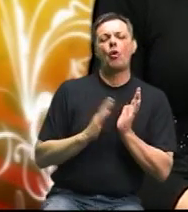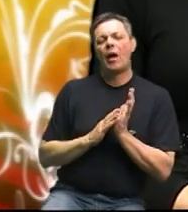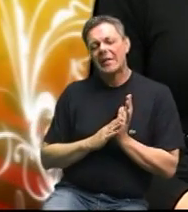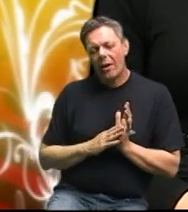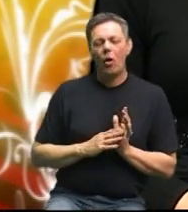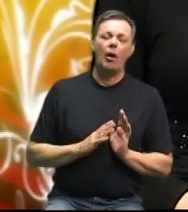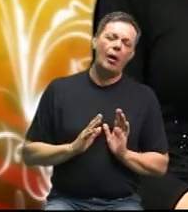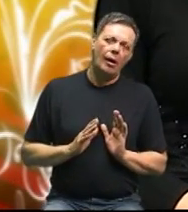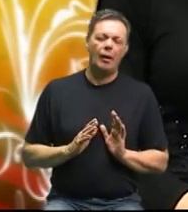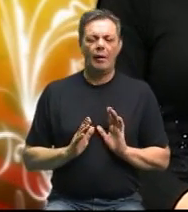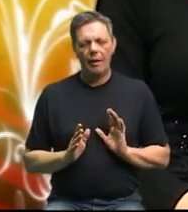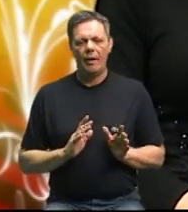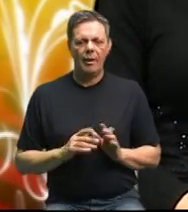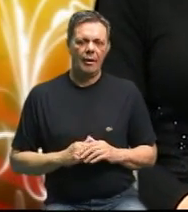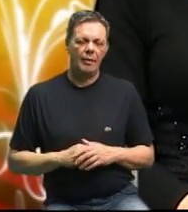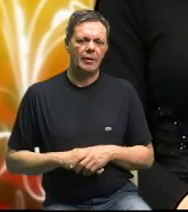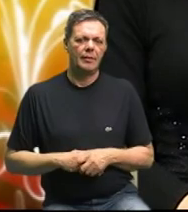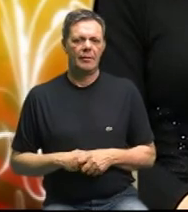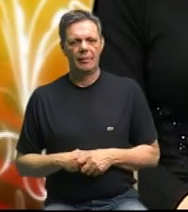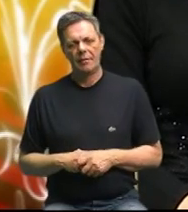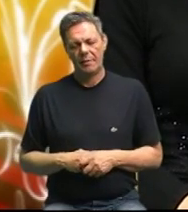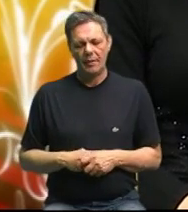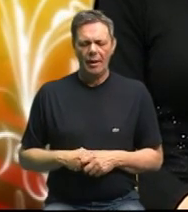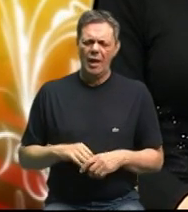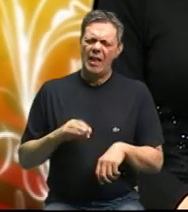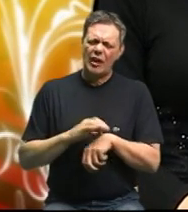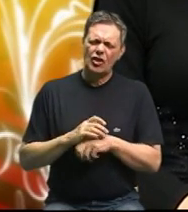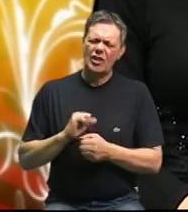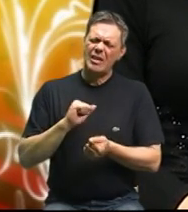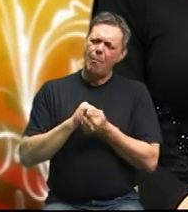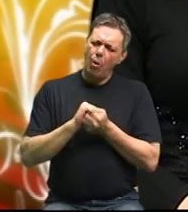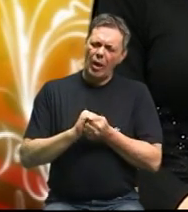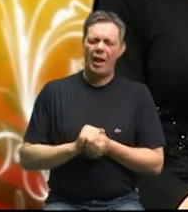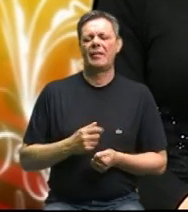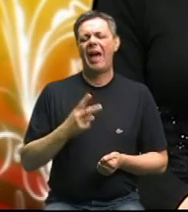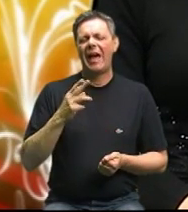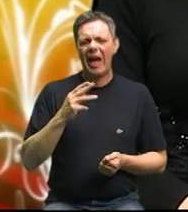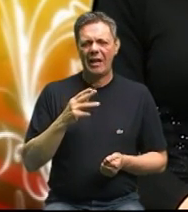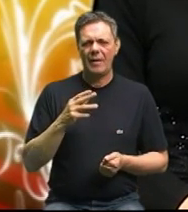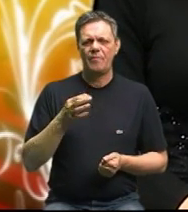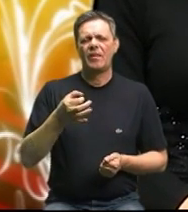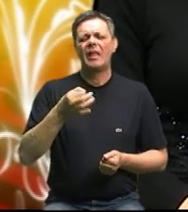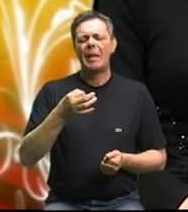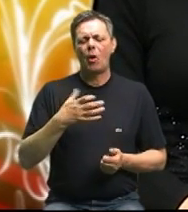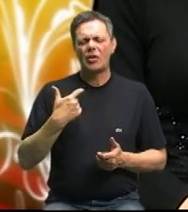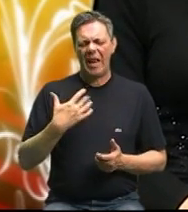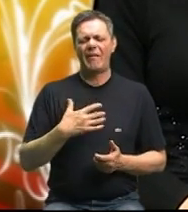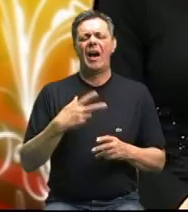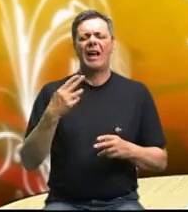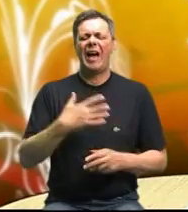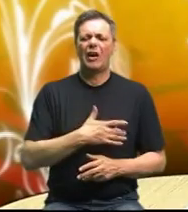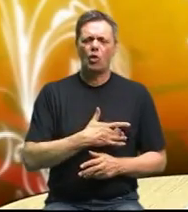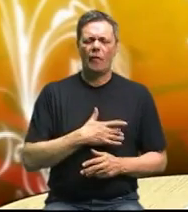internisti endokrinolozi se jako jako bore da dokaju da je rak debelog crjeva rak dojke rak